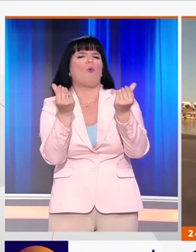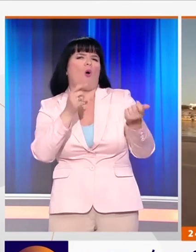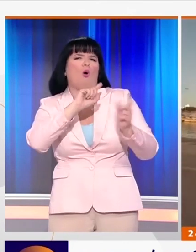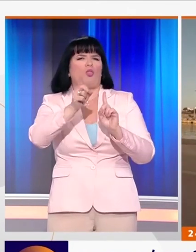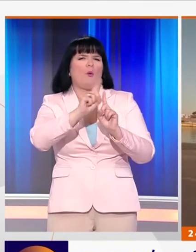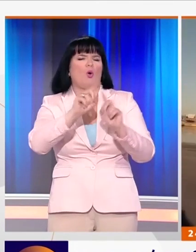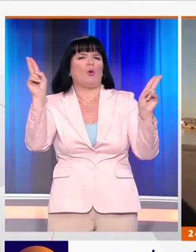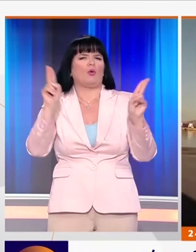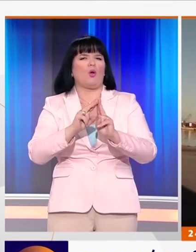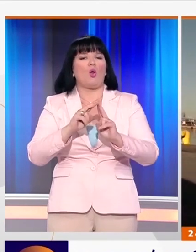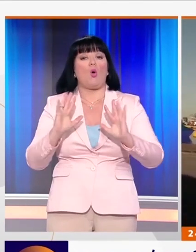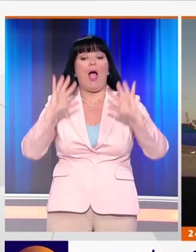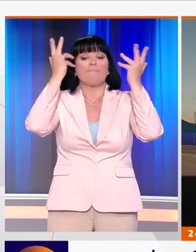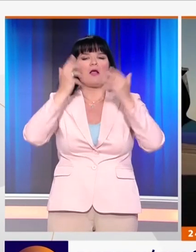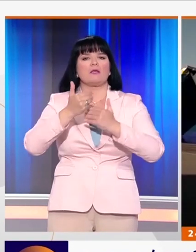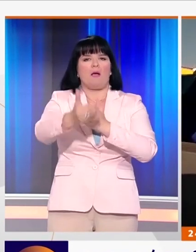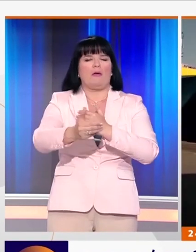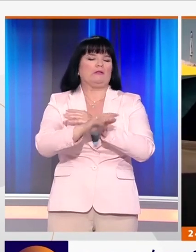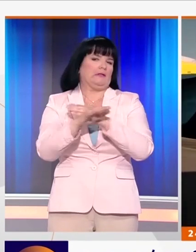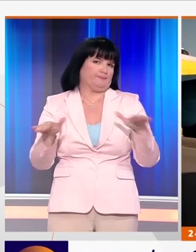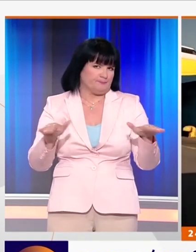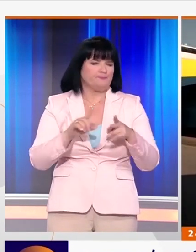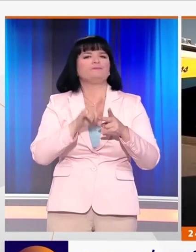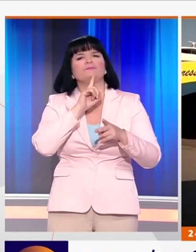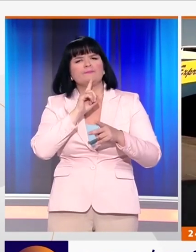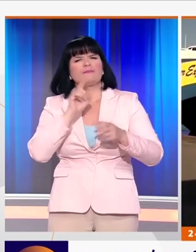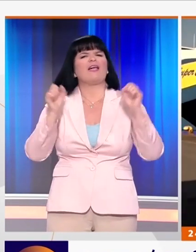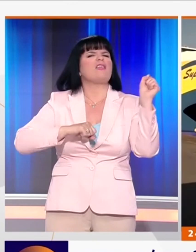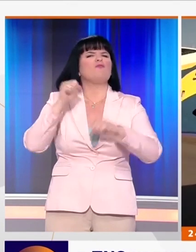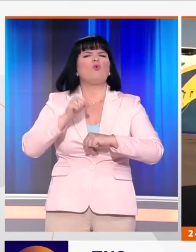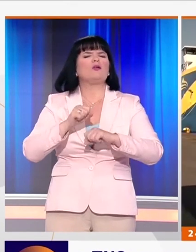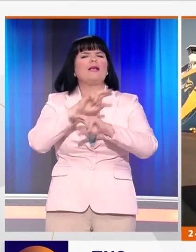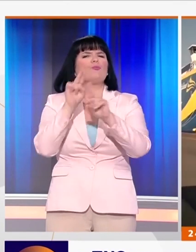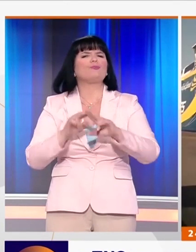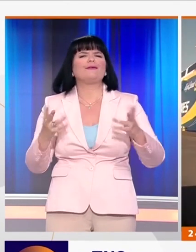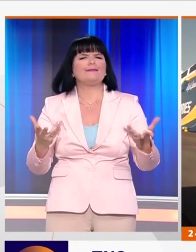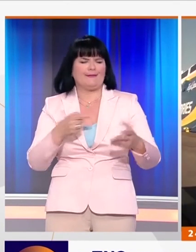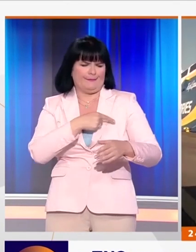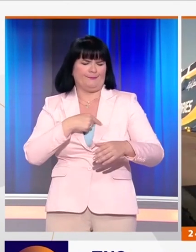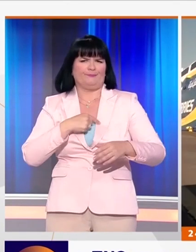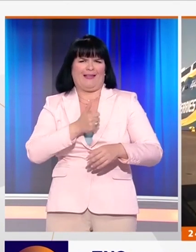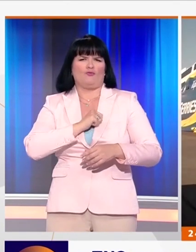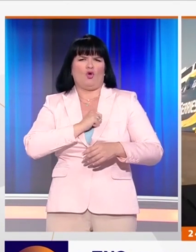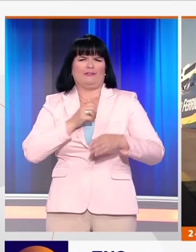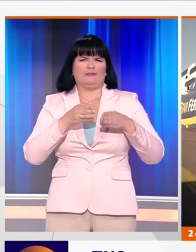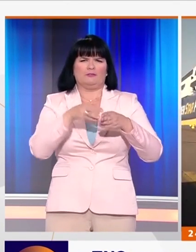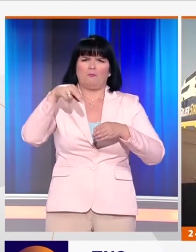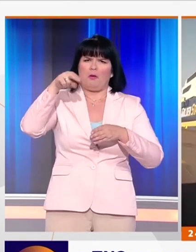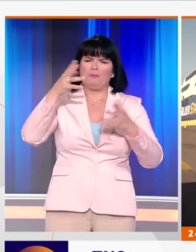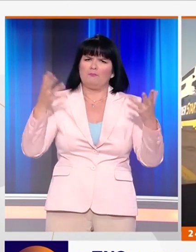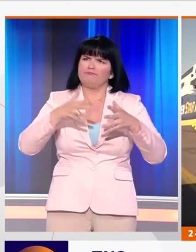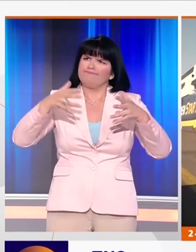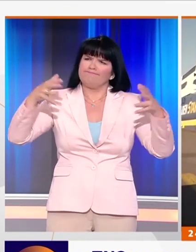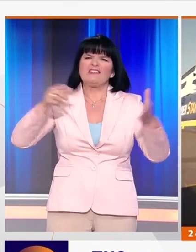μετά τη λήξη της απεργίας. Η απεργία πραγματοποιείται λόγω της διαφωνίας που έχει με τους πλειοκτήτες για το ύψος των αυξήσεων